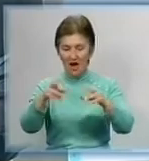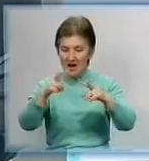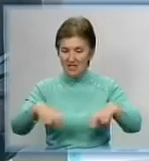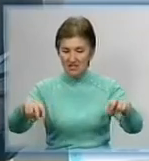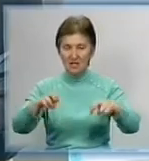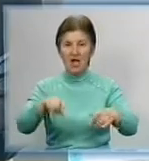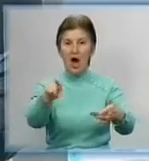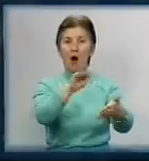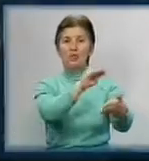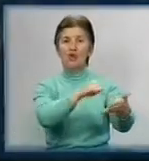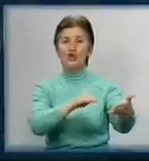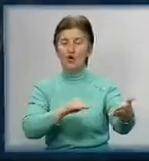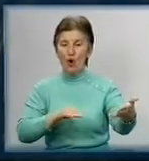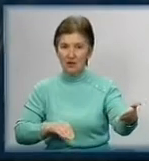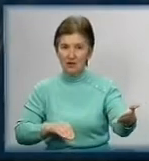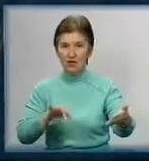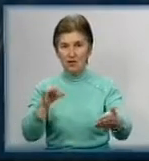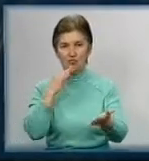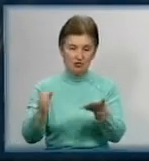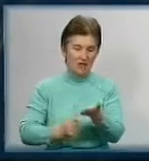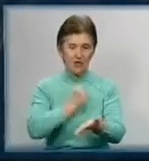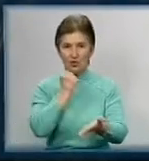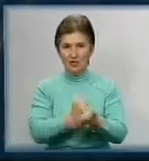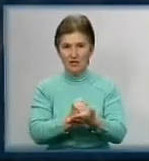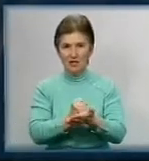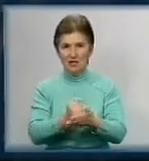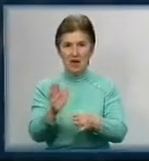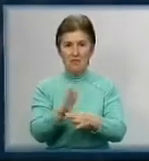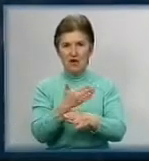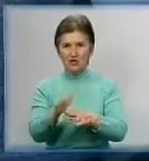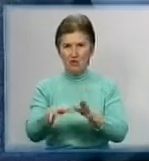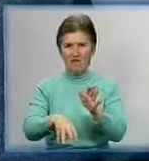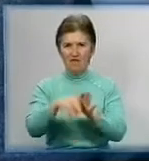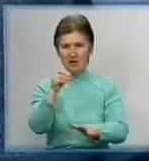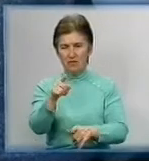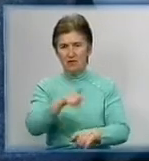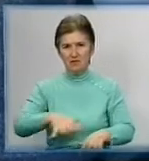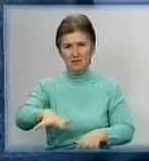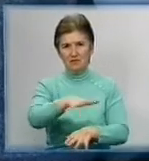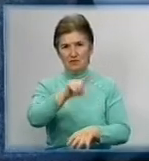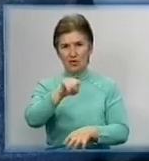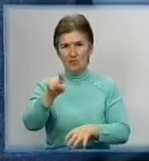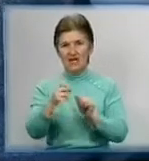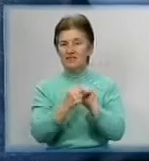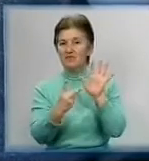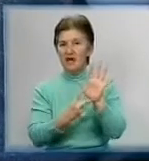Компаніївського райві-оборчкому і встановила результати проміжних виборів по мажоритарному виборчому округу номер 17.